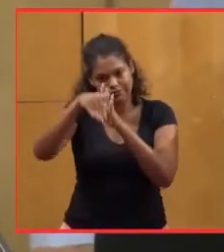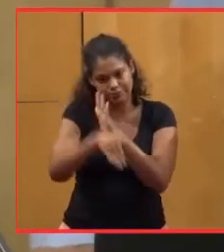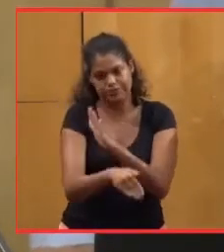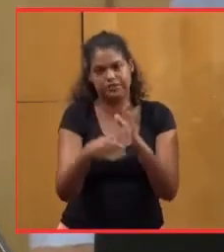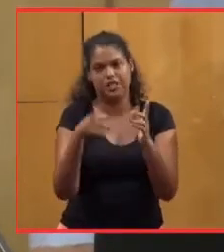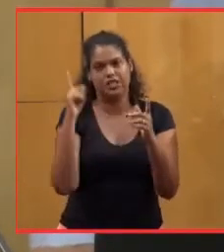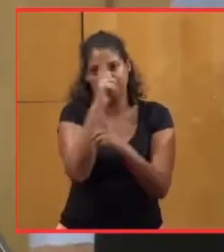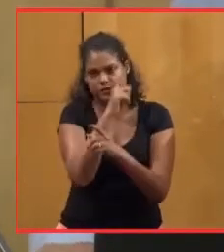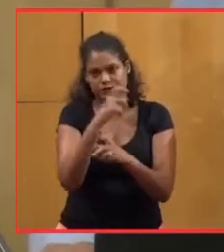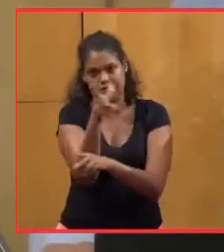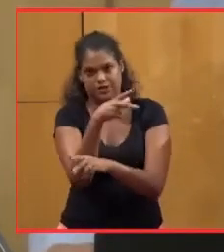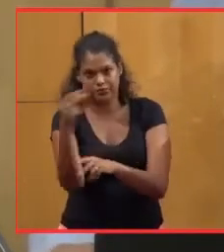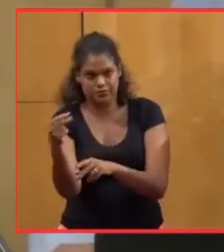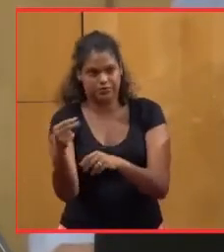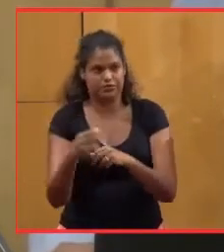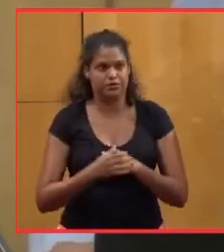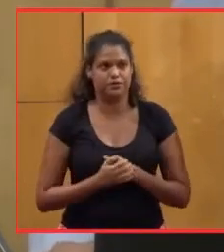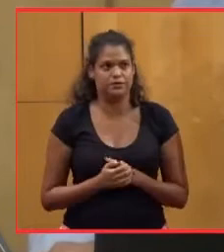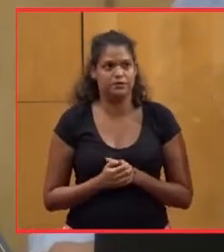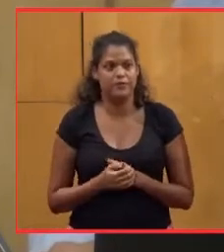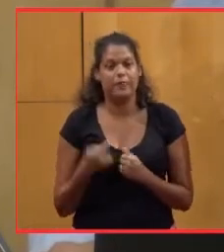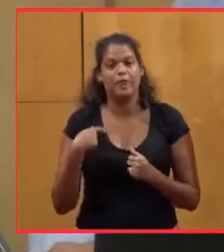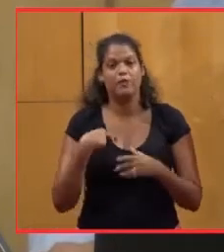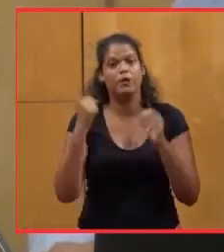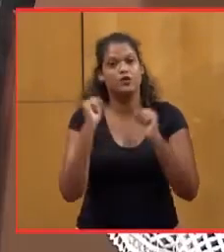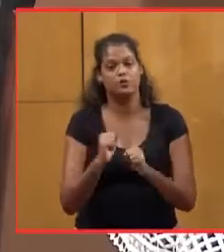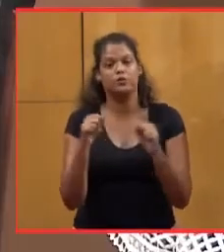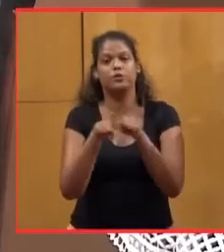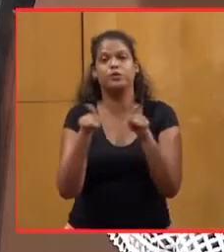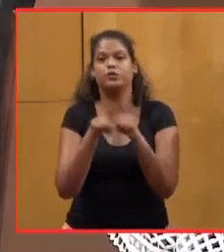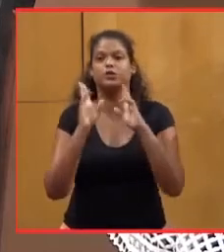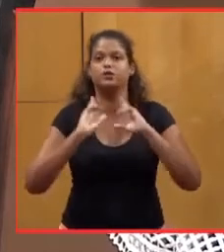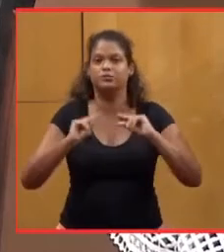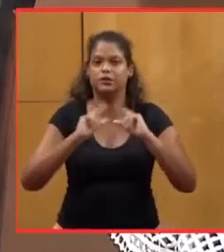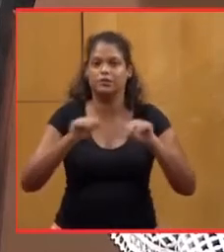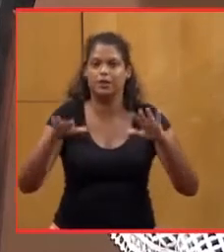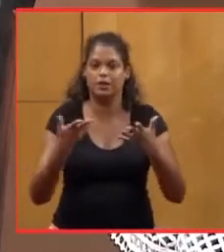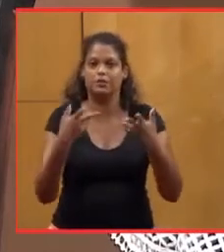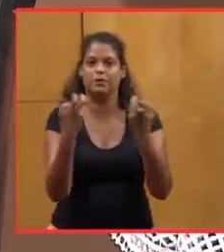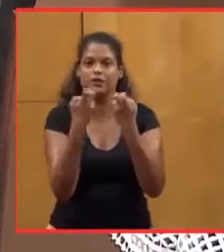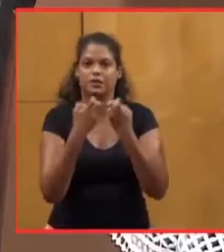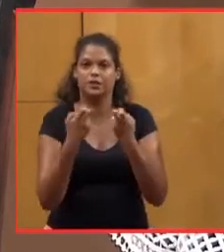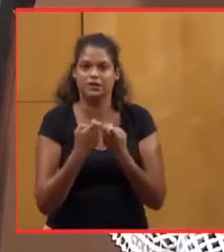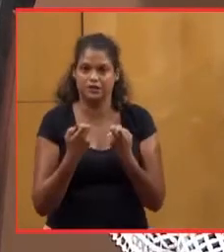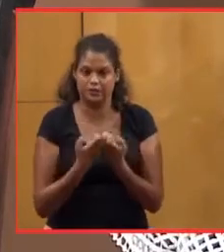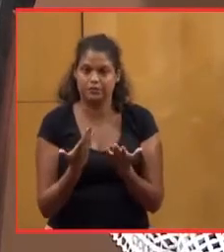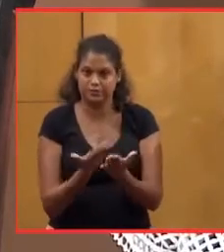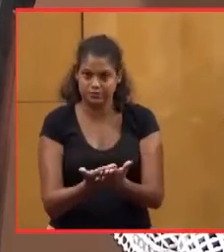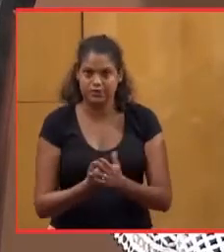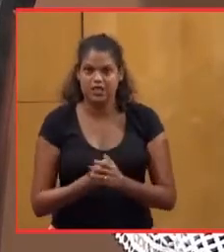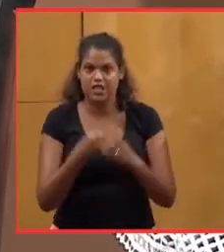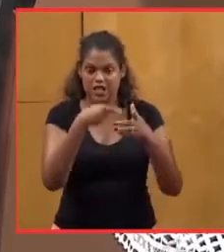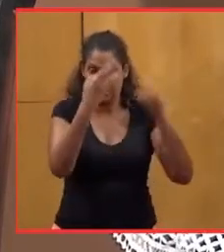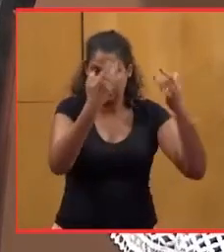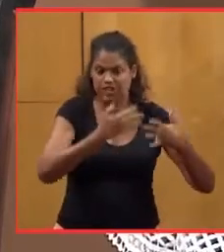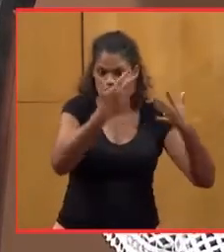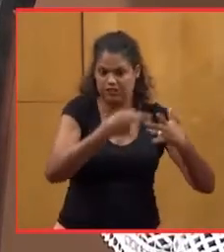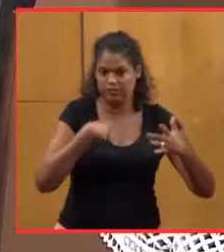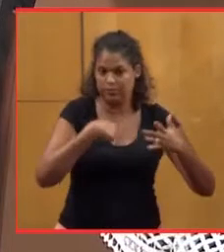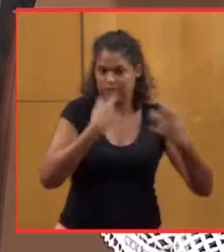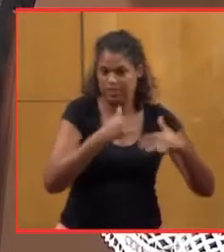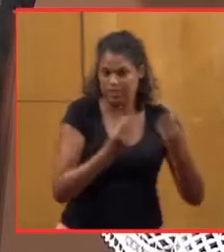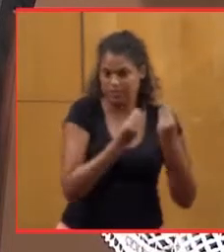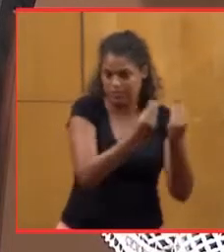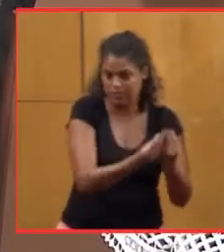à venir. Je peux illustrer à nouveau à travers plusieurs exemples ce que j'ai démontré par les chiffres, à travers la